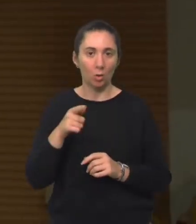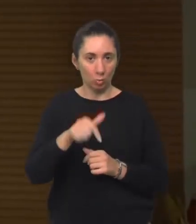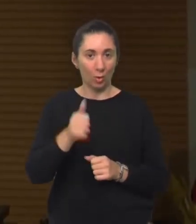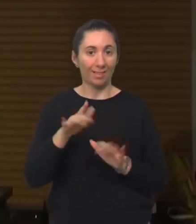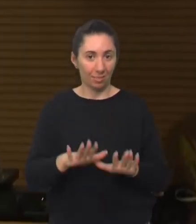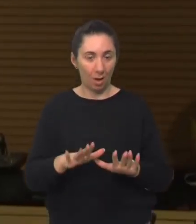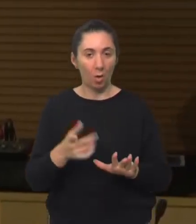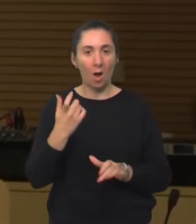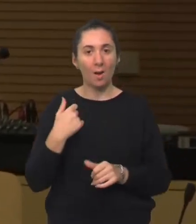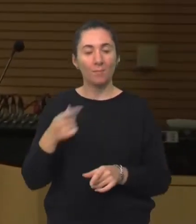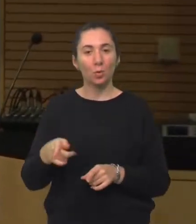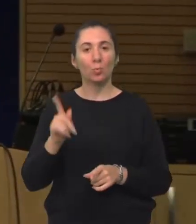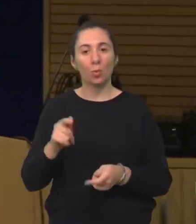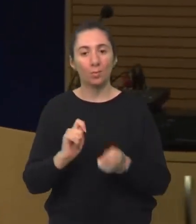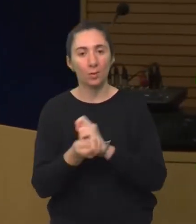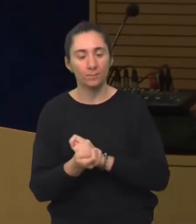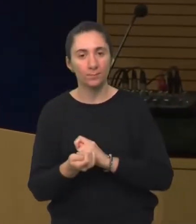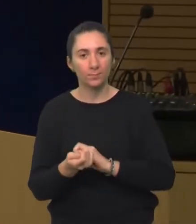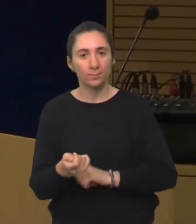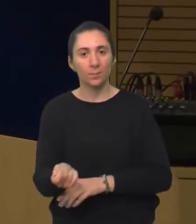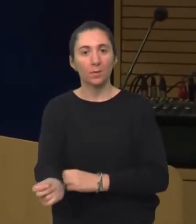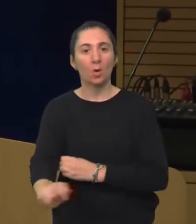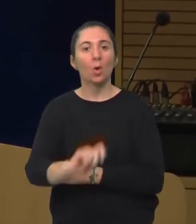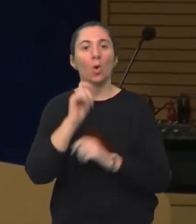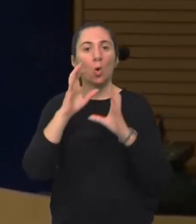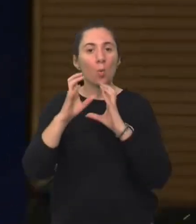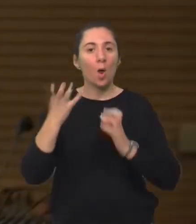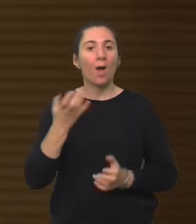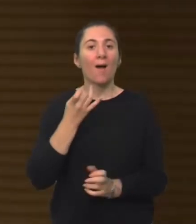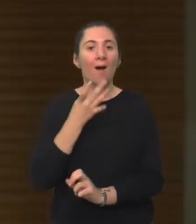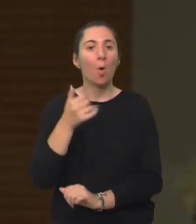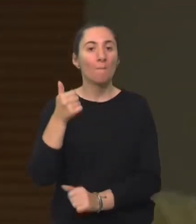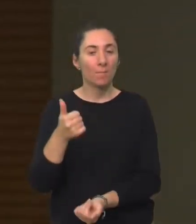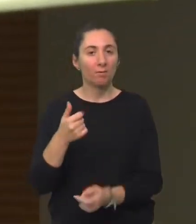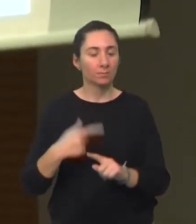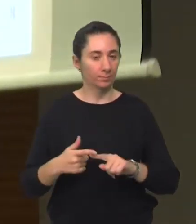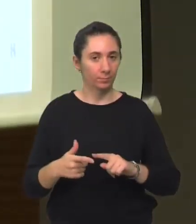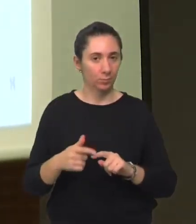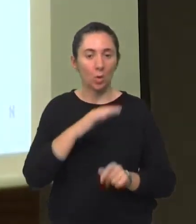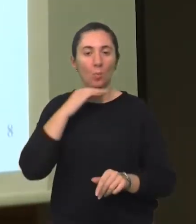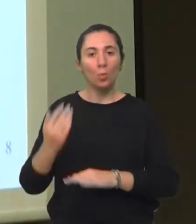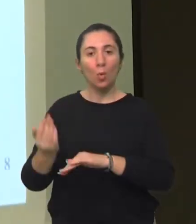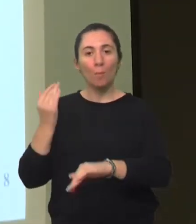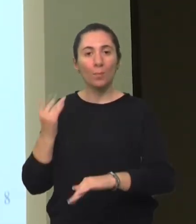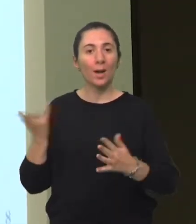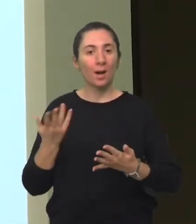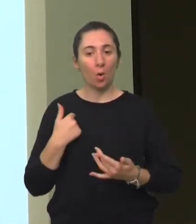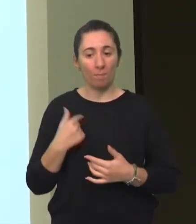to je tako, već mi tu zapravo govorimo o komunikaciji kao prvoj. Zašto? Zato što puno prije nego što mi